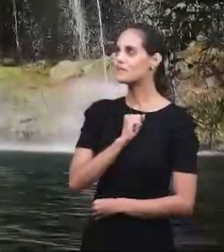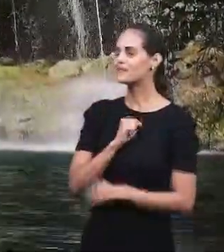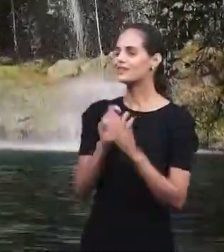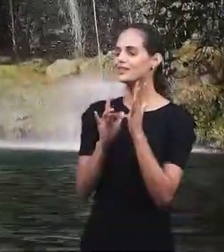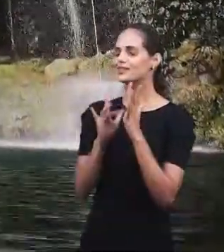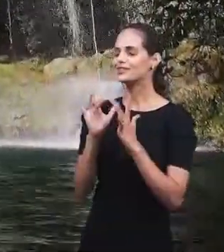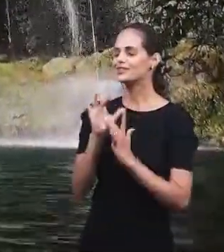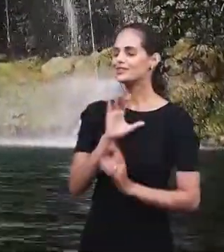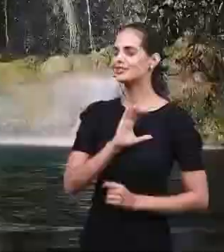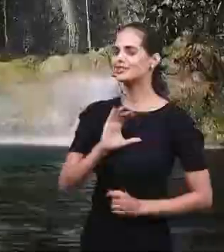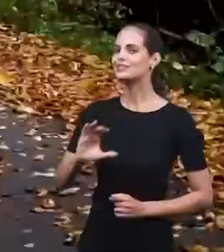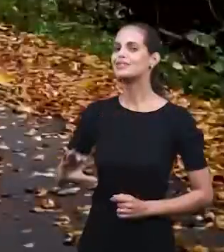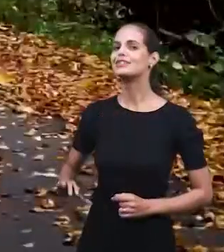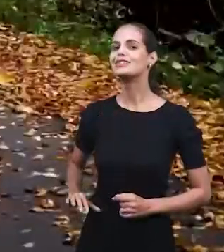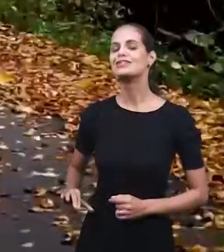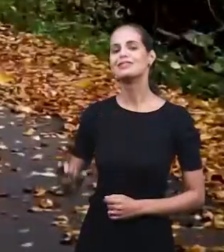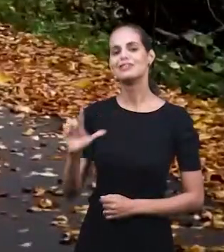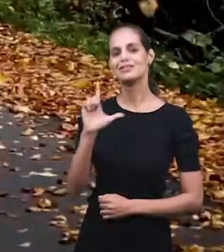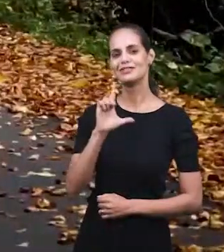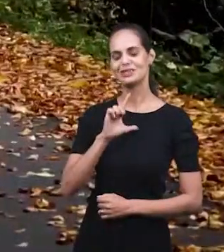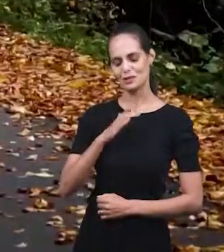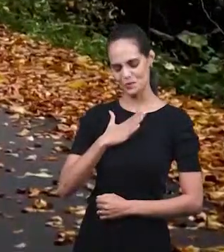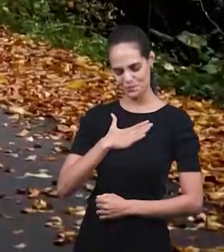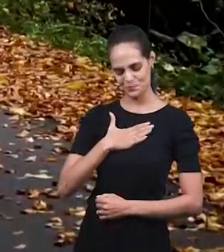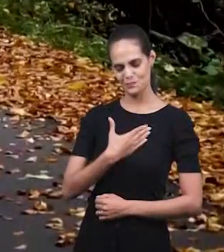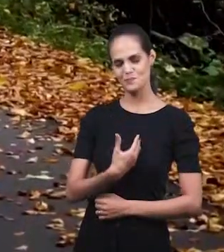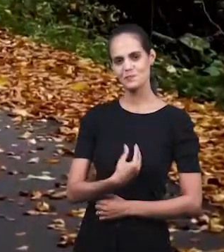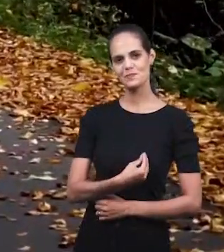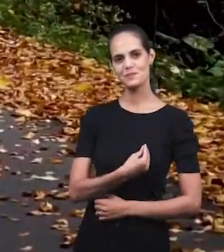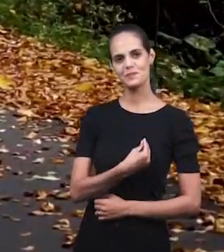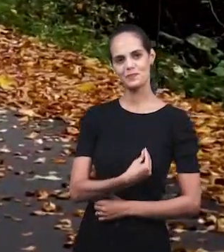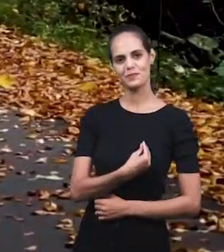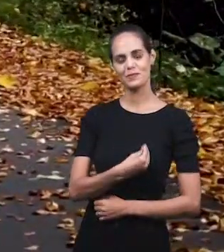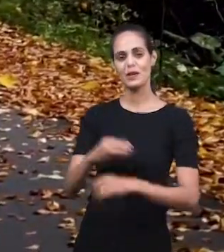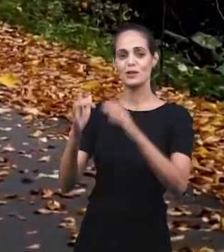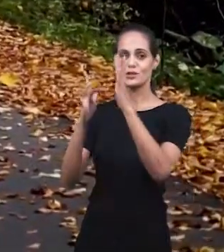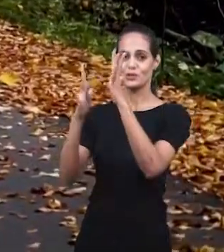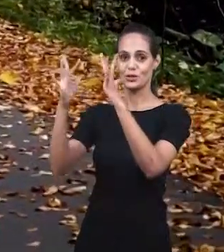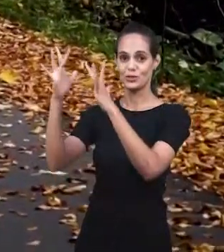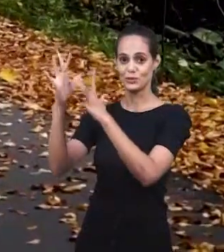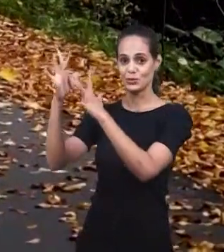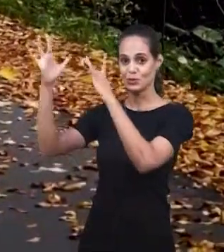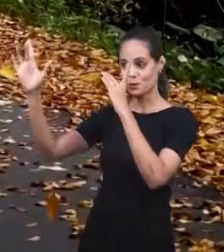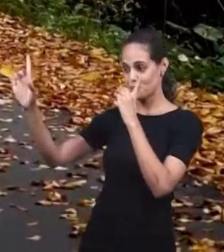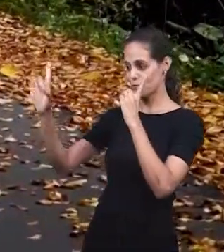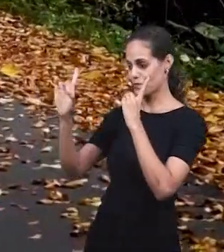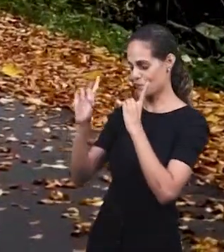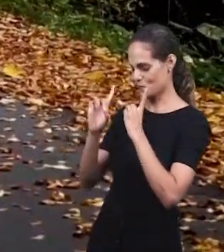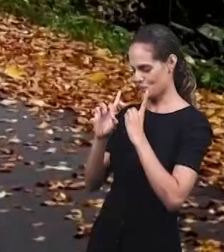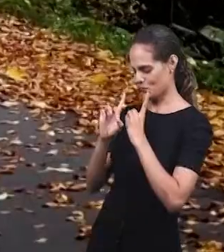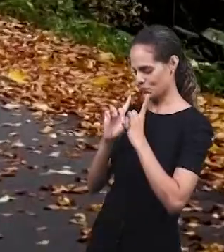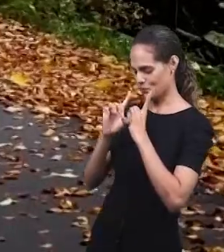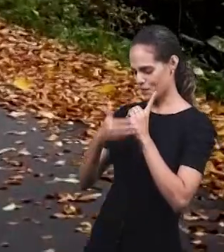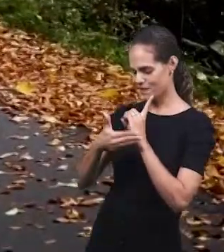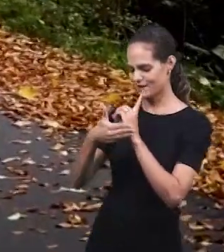имеет ко мне. Иисус нашел меня, и ныне несчастлив я,